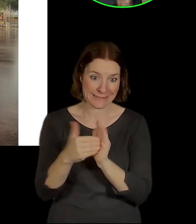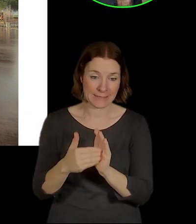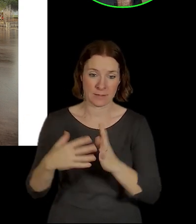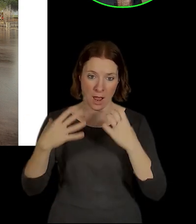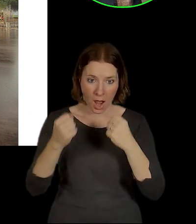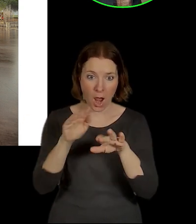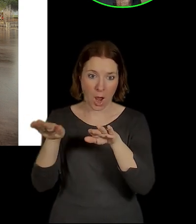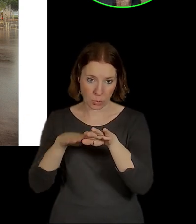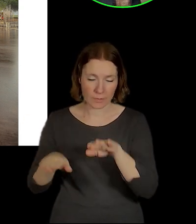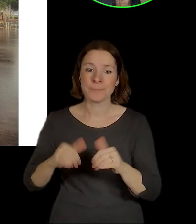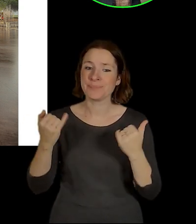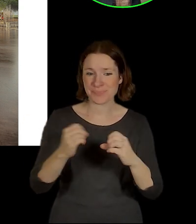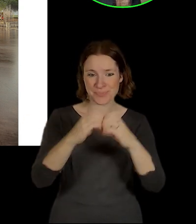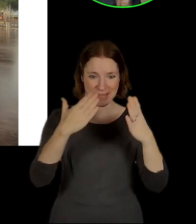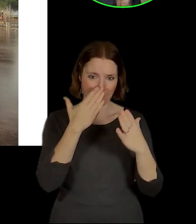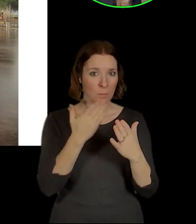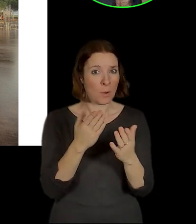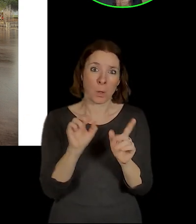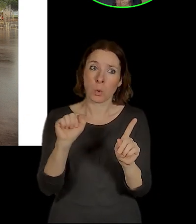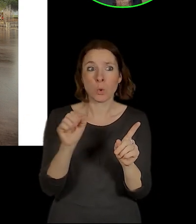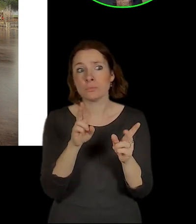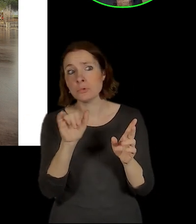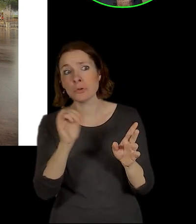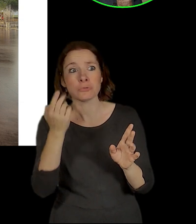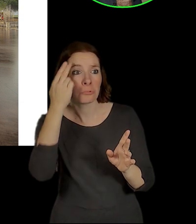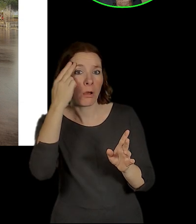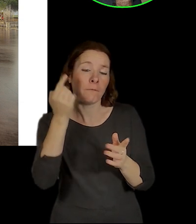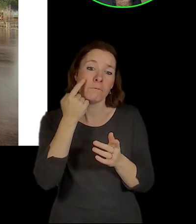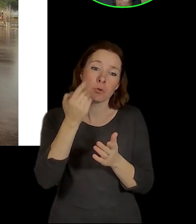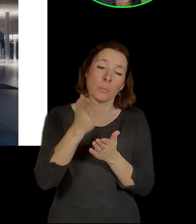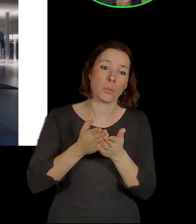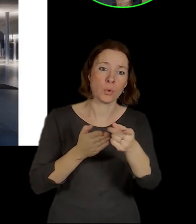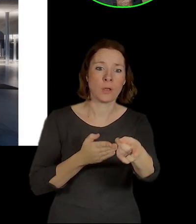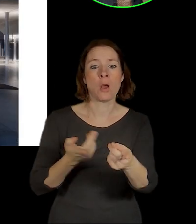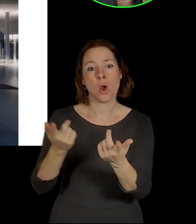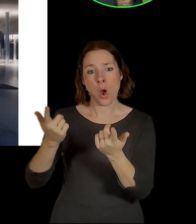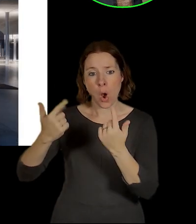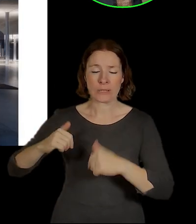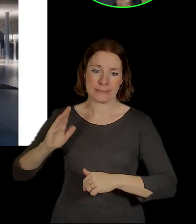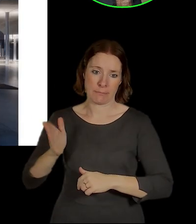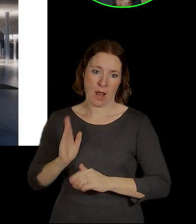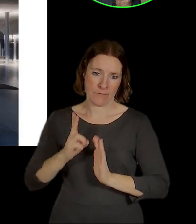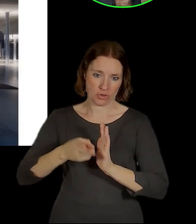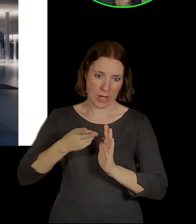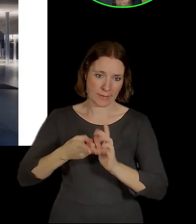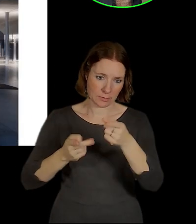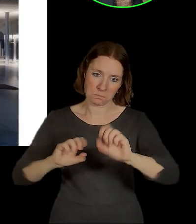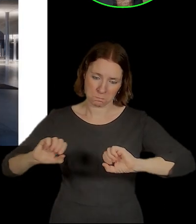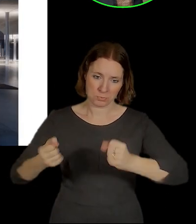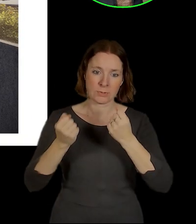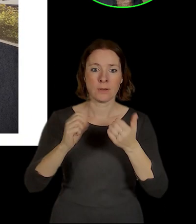vizualizace, které jste možná už viděli. Je to projekt zprávy železnic, ke kterému my se připojujeme.